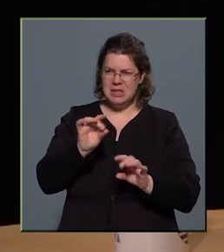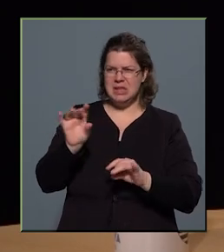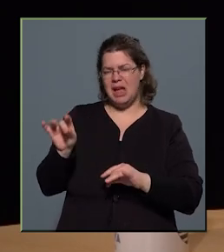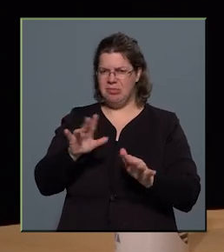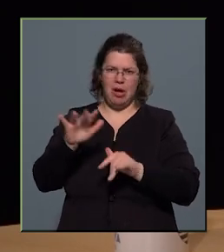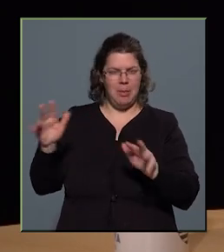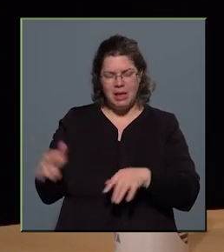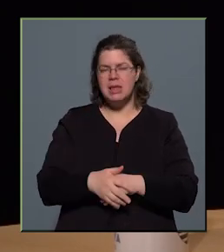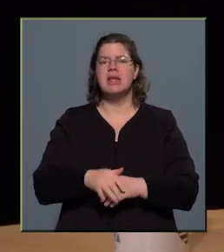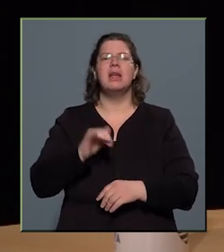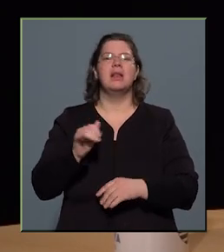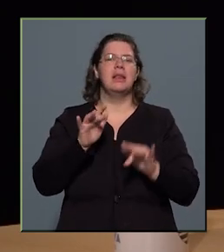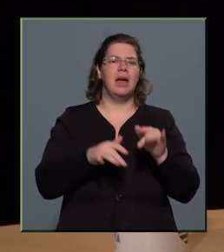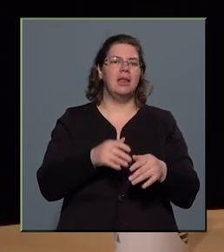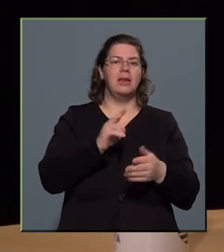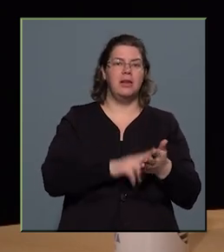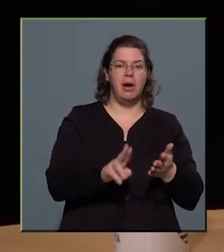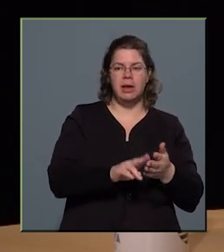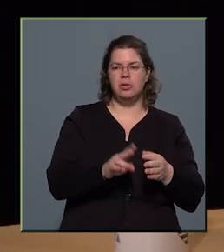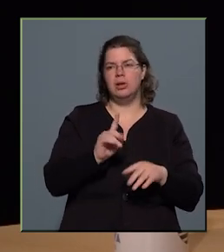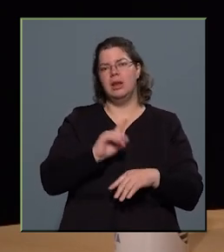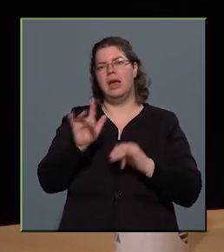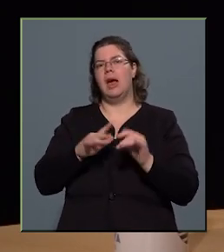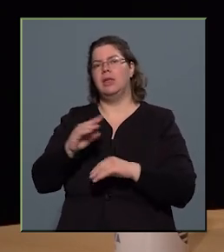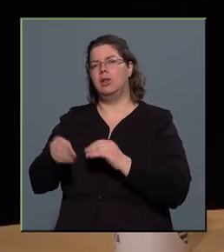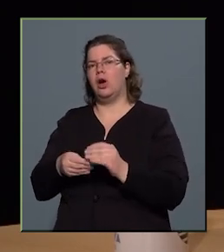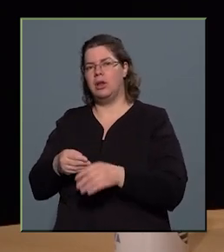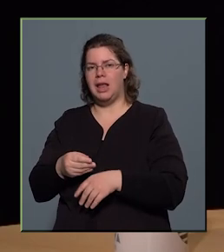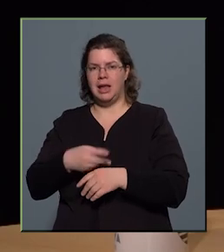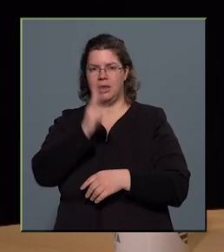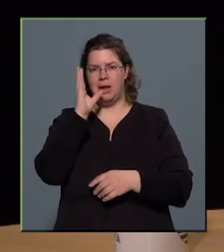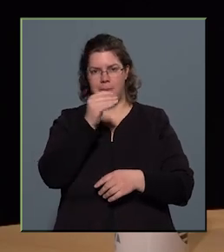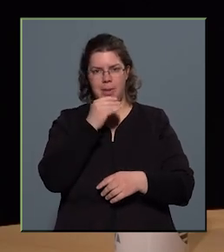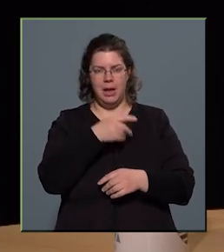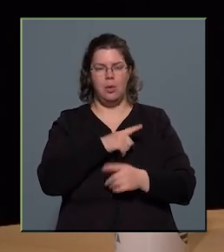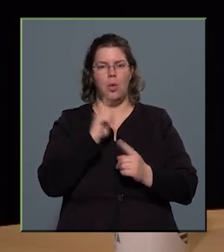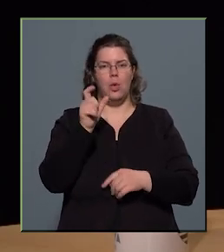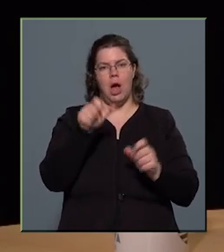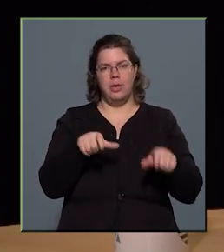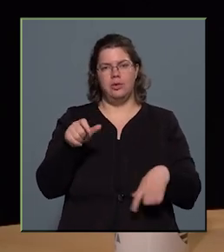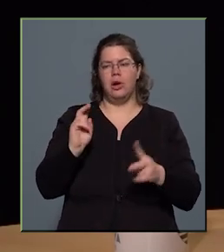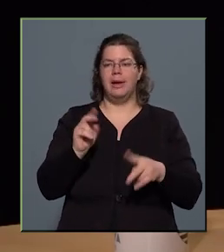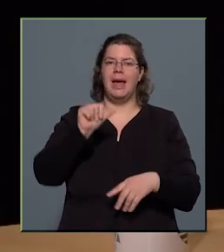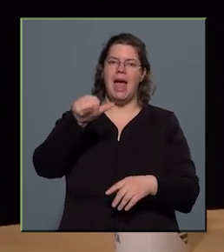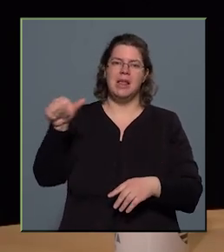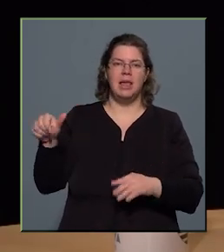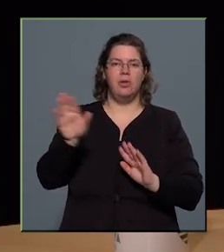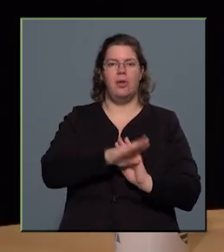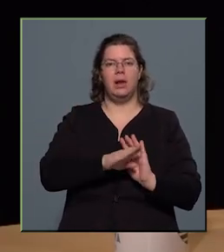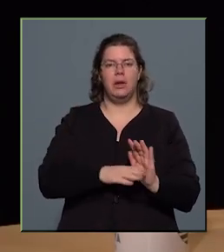hivatásos űrhajósnak, néhányat tartalék, ilyen szakember űrhajósnak, akik egy-egy feladatra majd